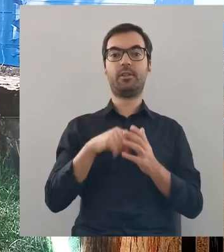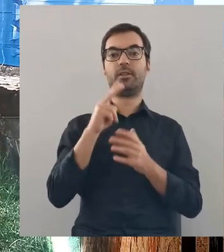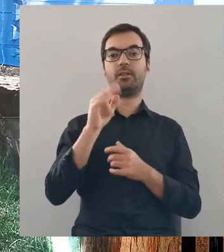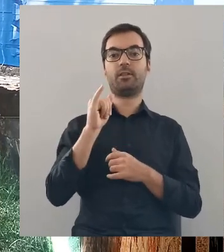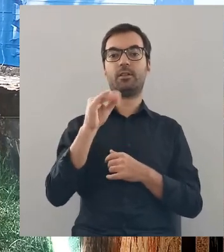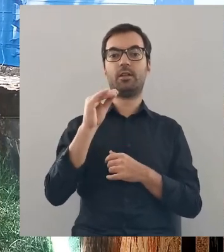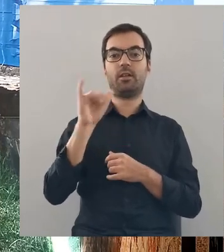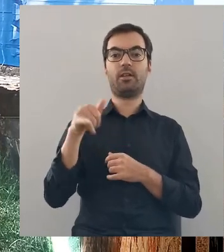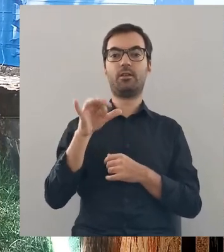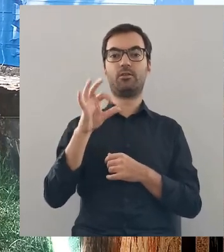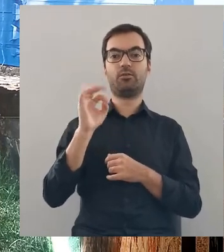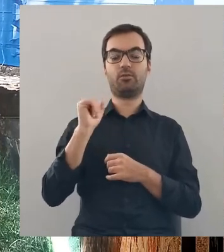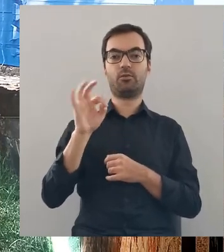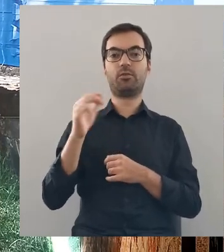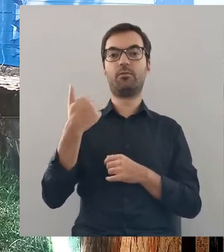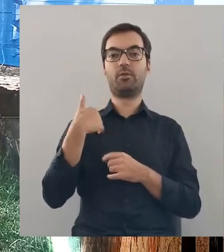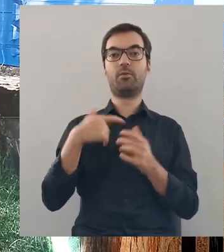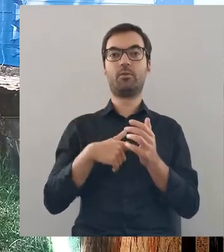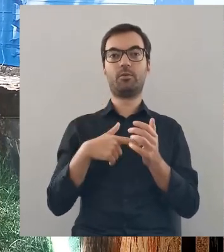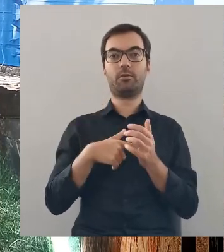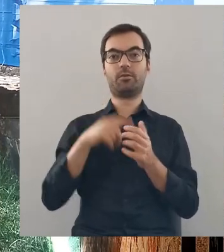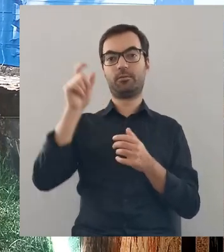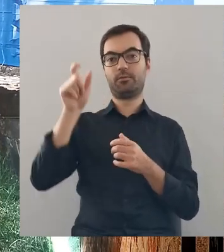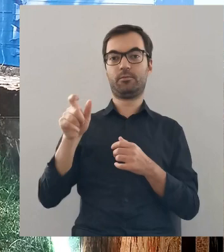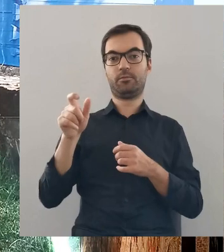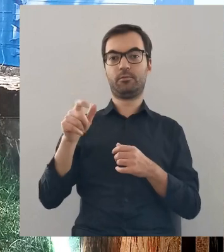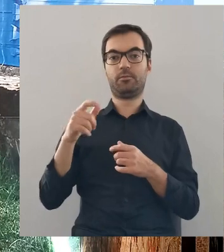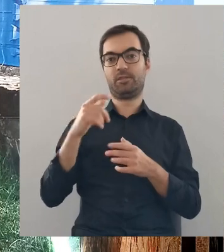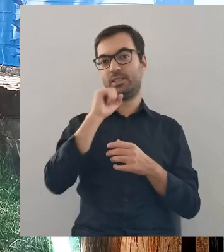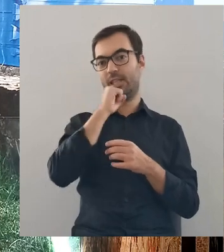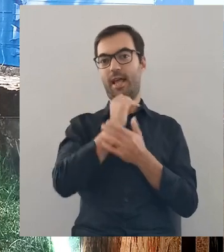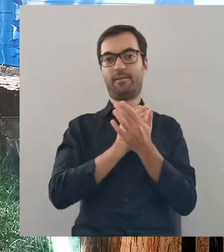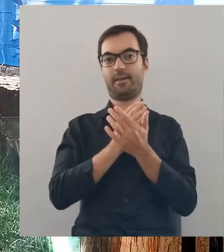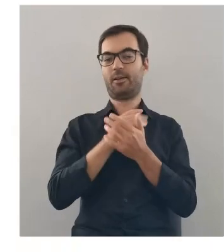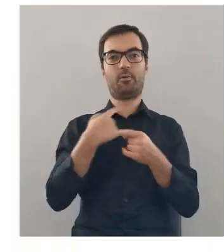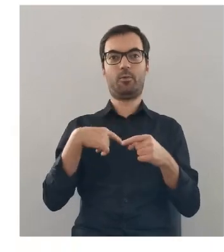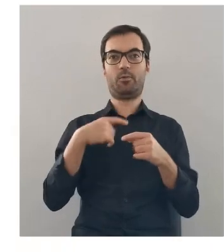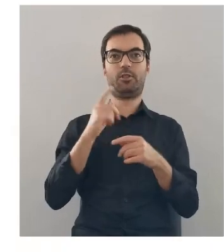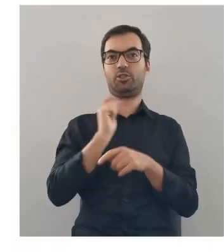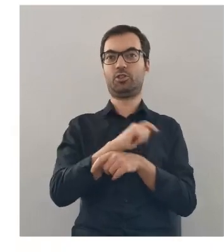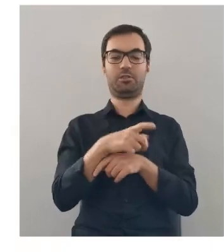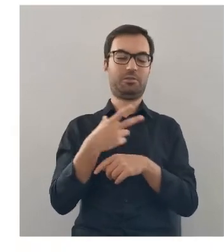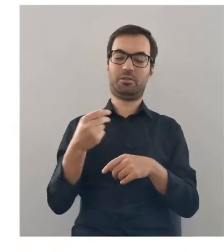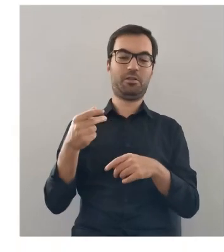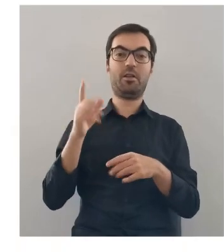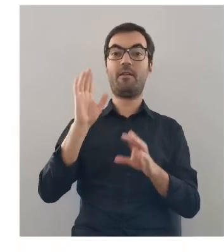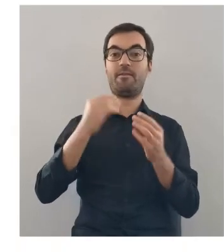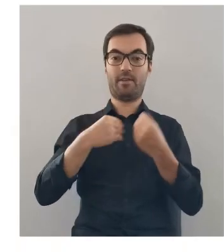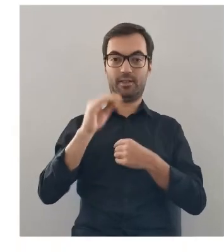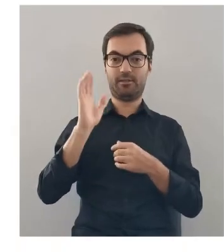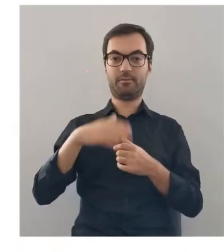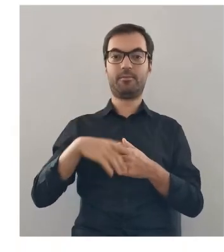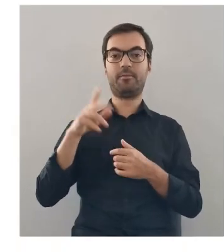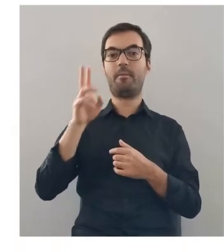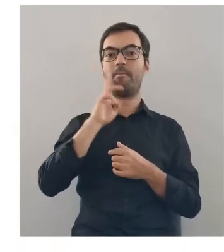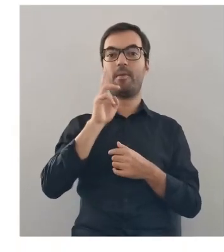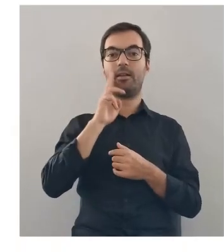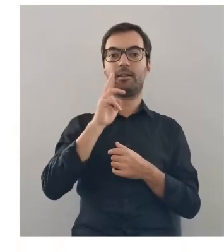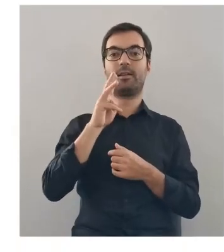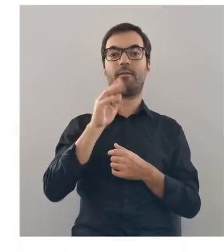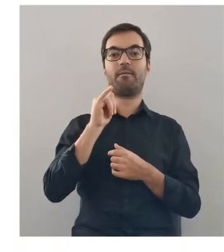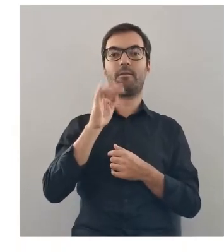ale Księstut na przykład był poganinem, nie był chrześcijaninem, powiem więcej.